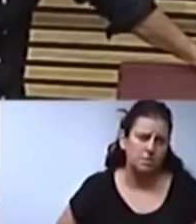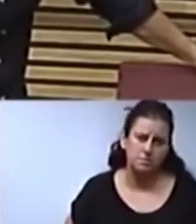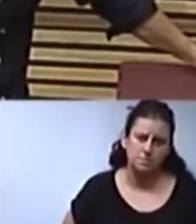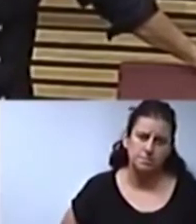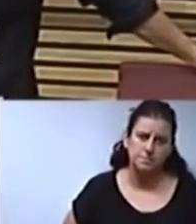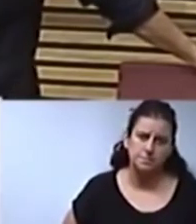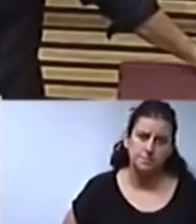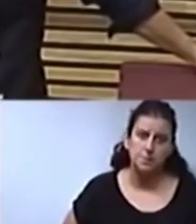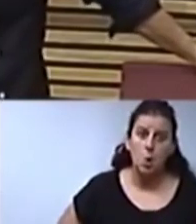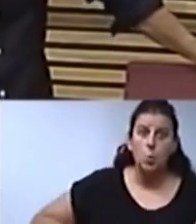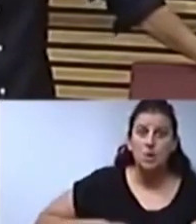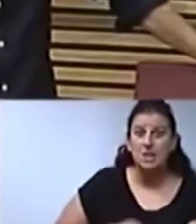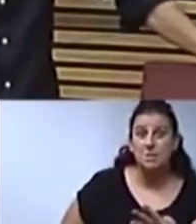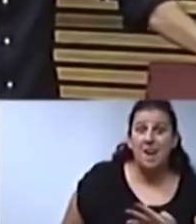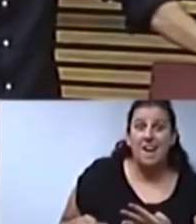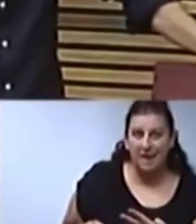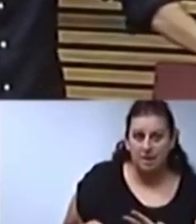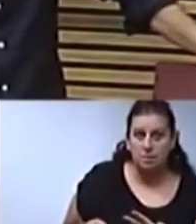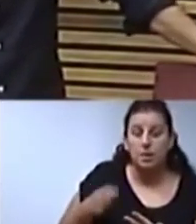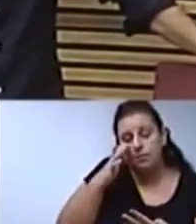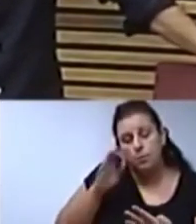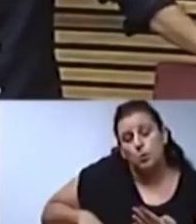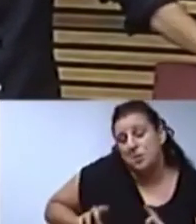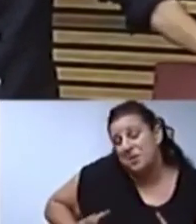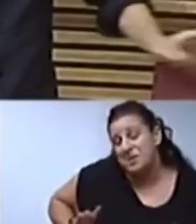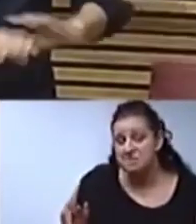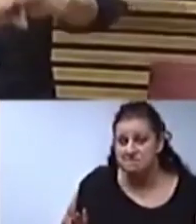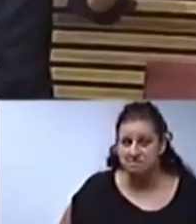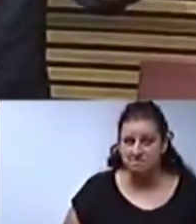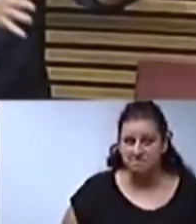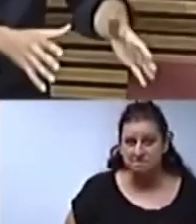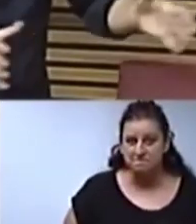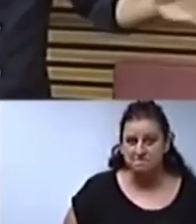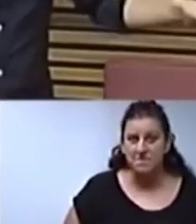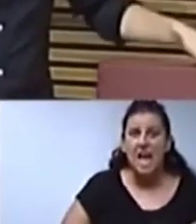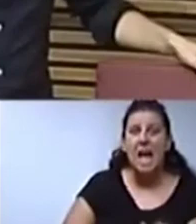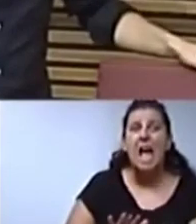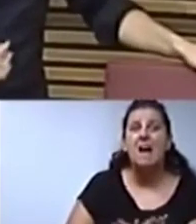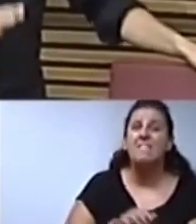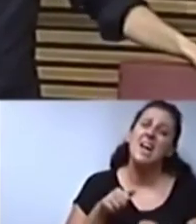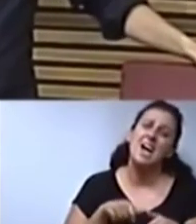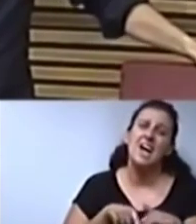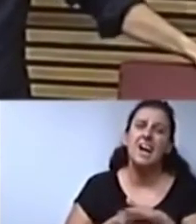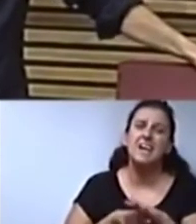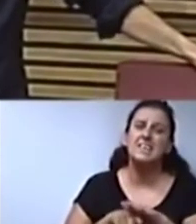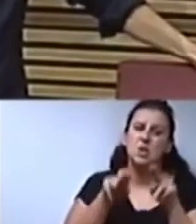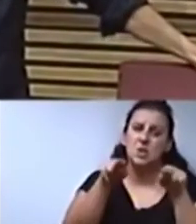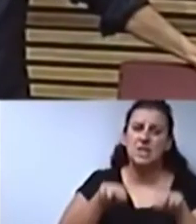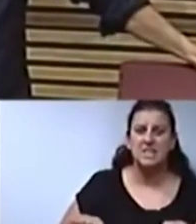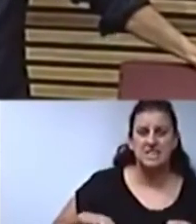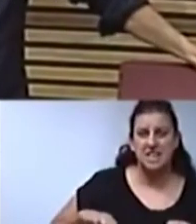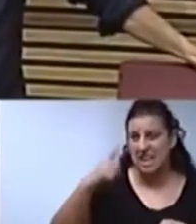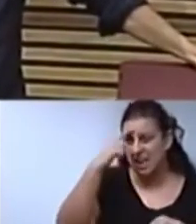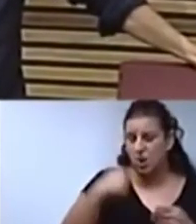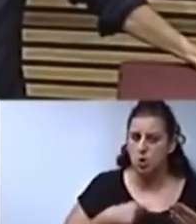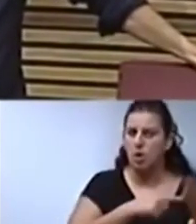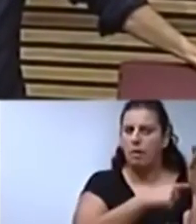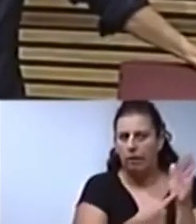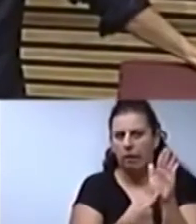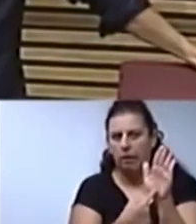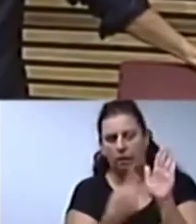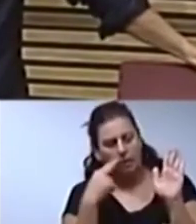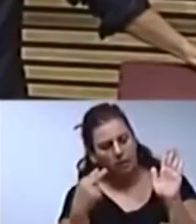Som la penúltima, afortunadament ja no som l'última. I després parla de la qüestió de les residències. Sembla que de la resta de les 10 propostes ningú no li ha semblat